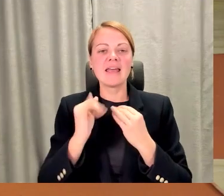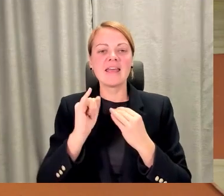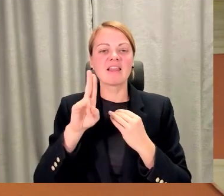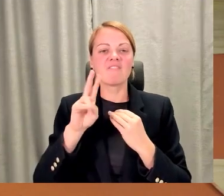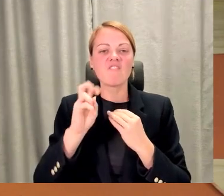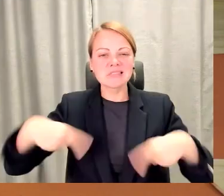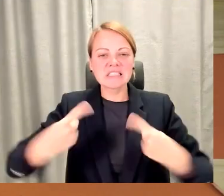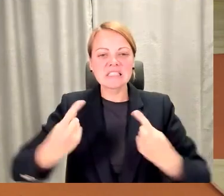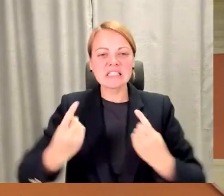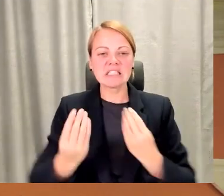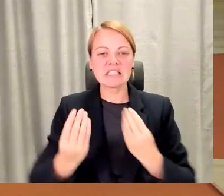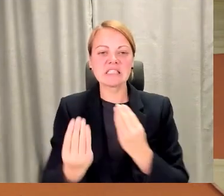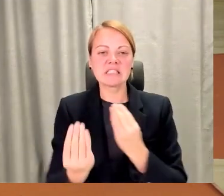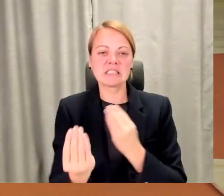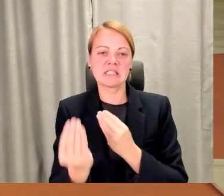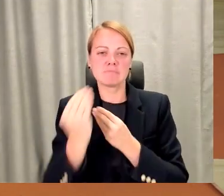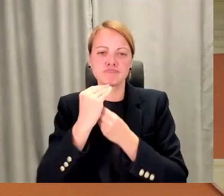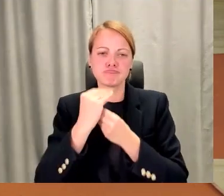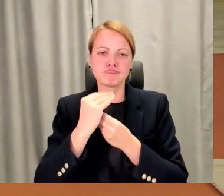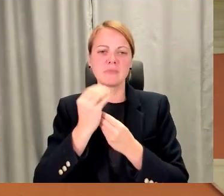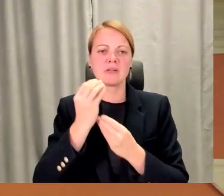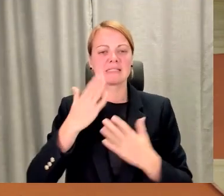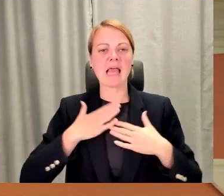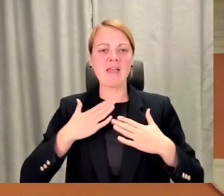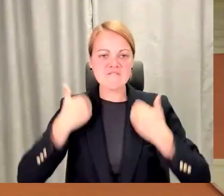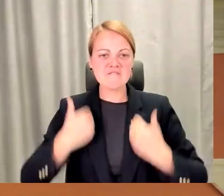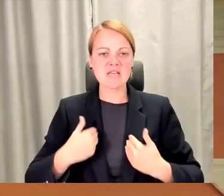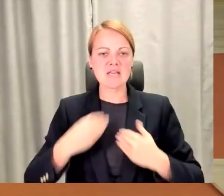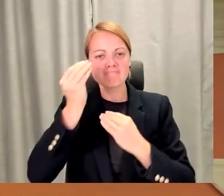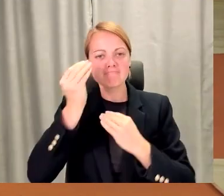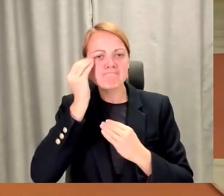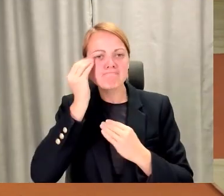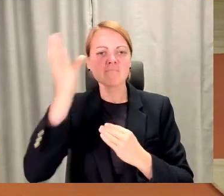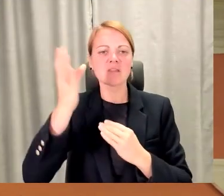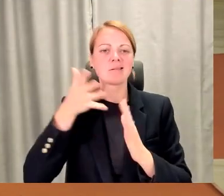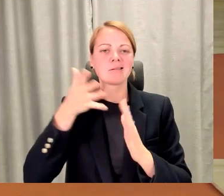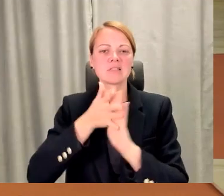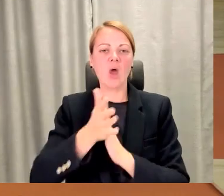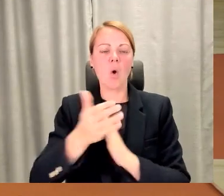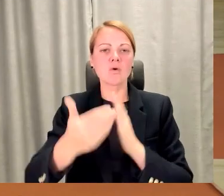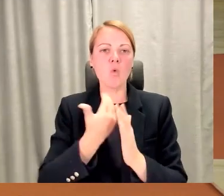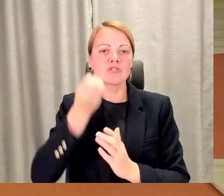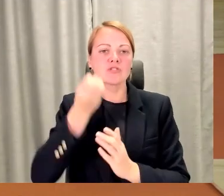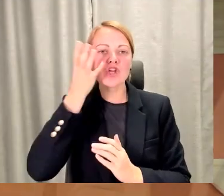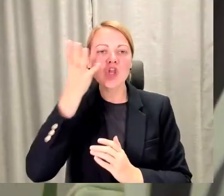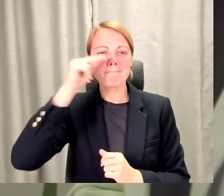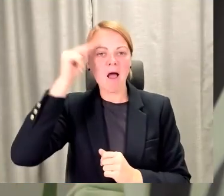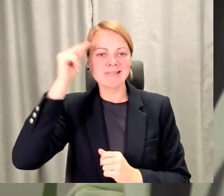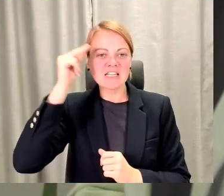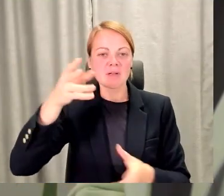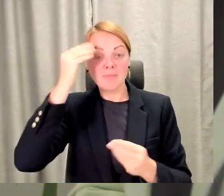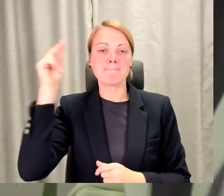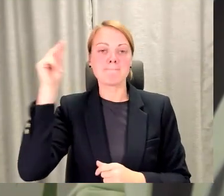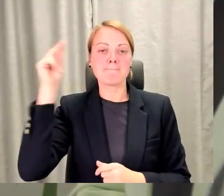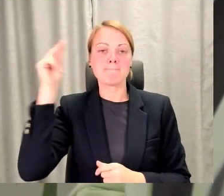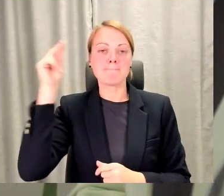to visu cauri jaunām zināšanām, jaunām apmācībām, respektīvi mācības ir vislabākā investīcija, kas jums